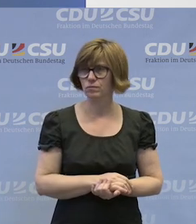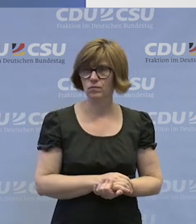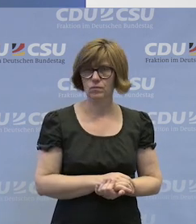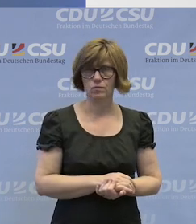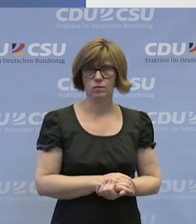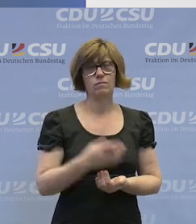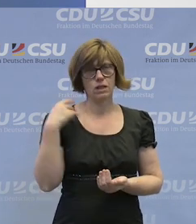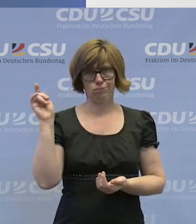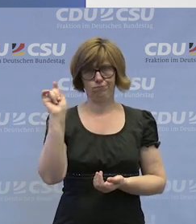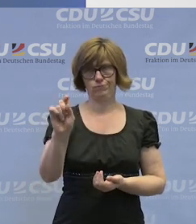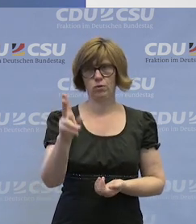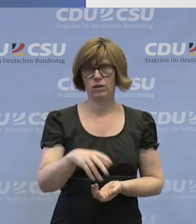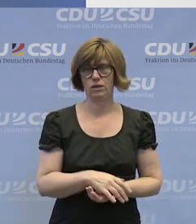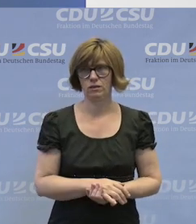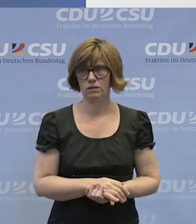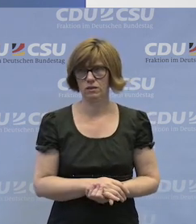Dann komme ich noch mal zu Ihnen.